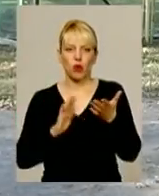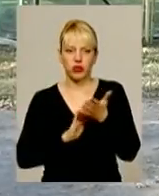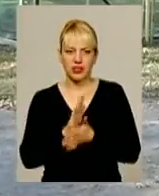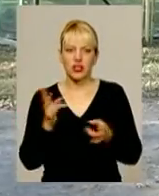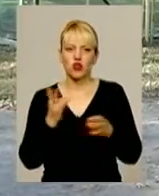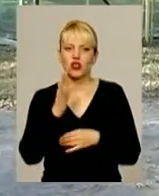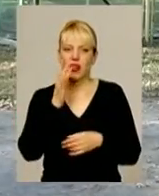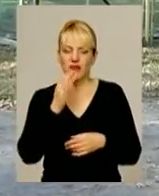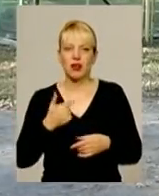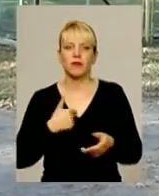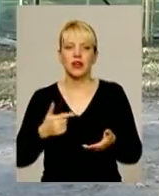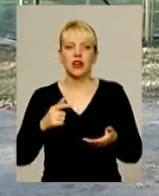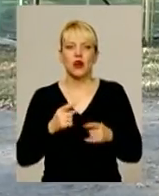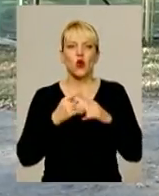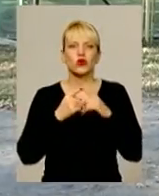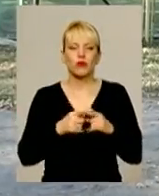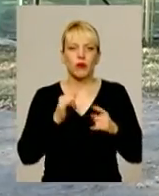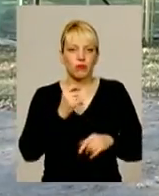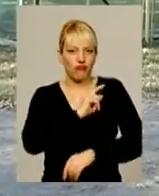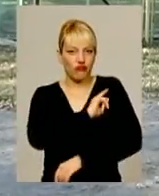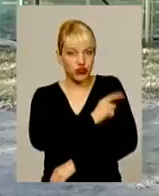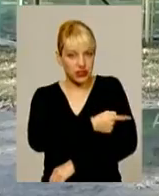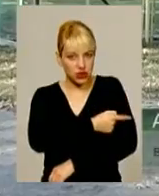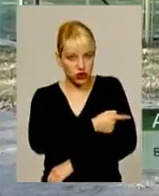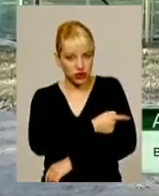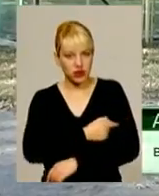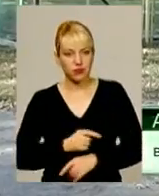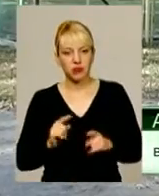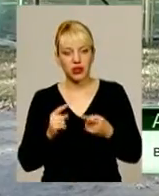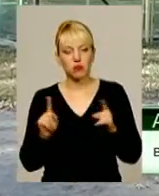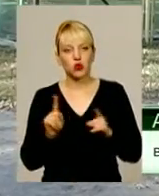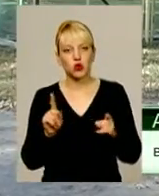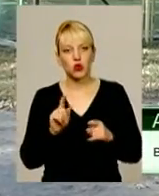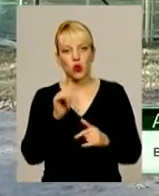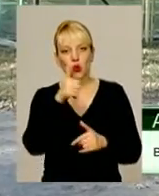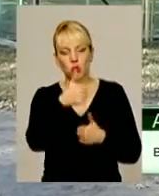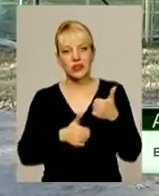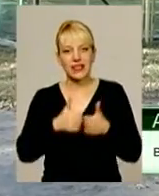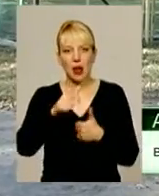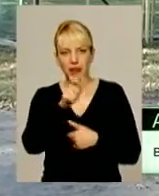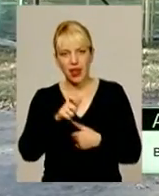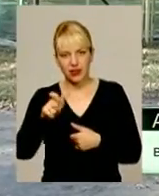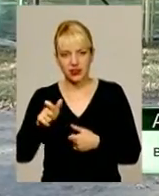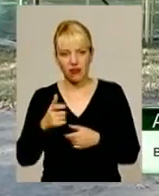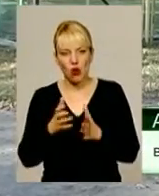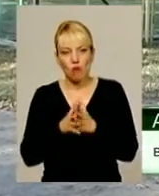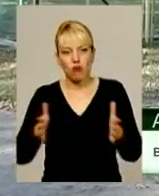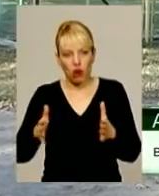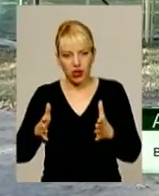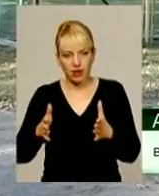Вступаємо, звісно, в фізичних кондиціях, тому що у соперників більше, як вам сказати так,